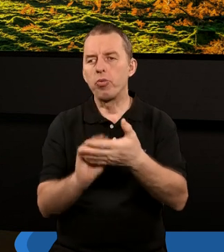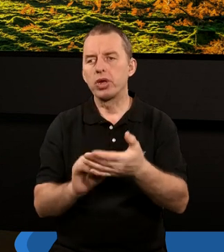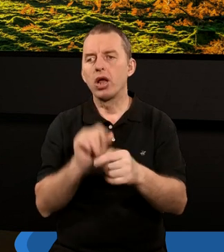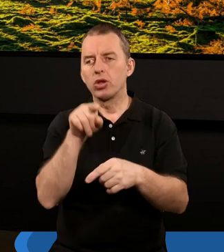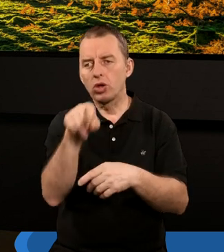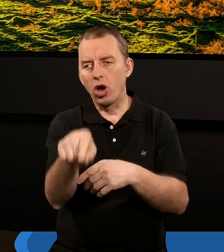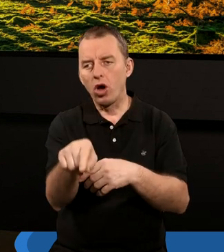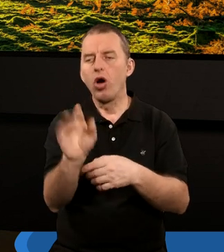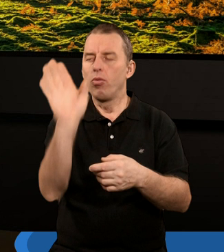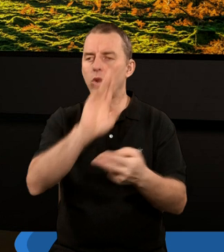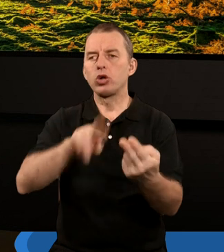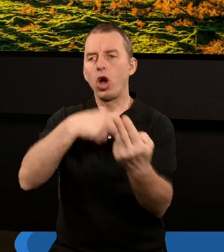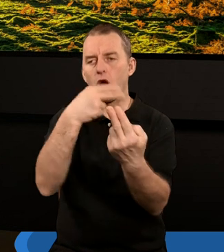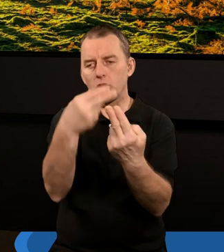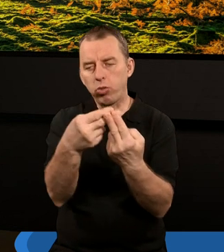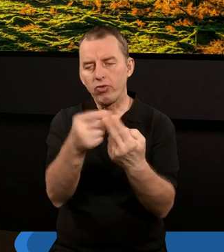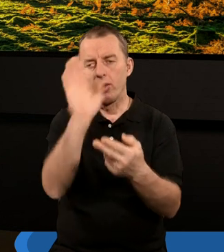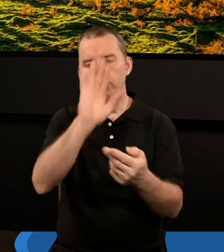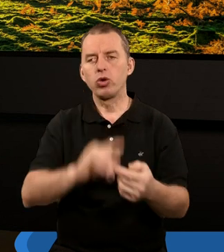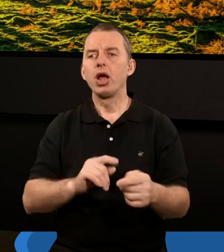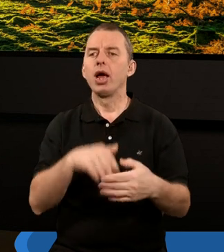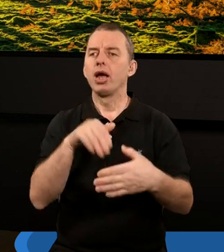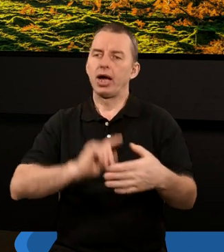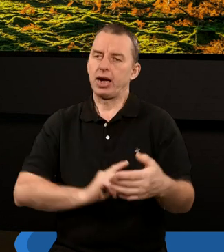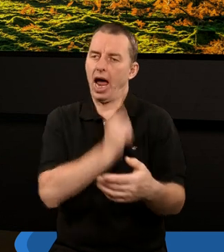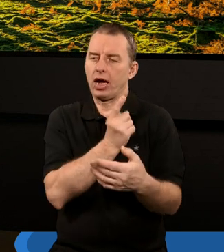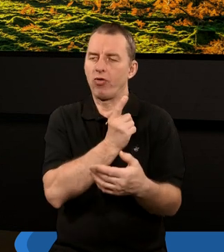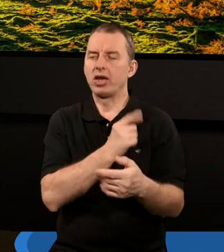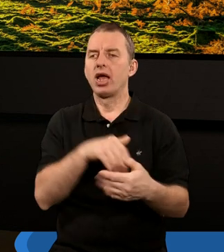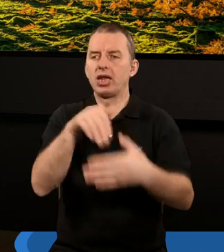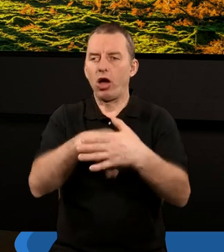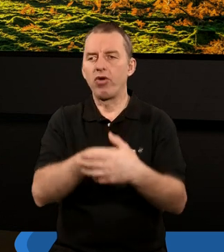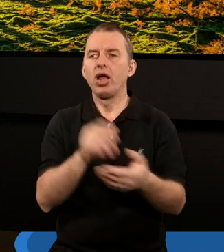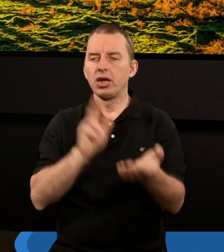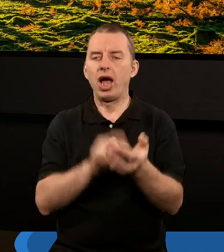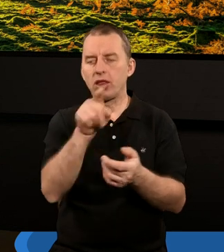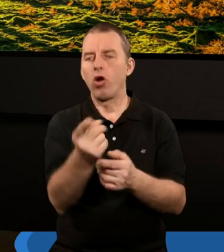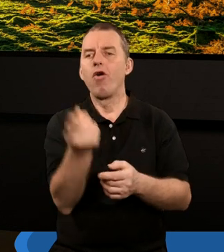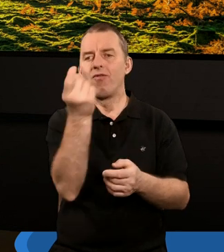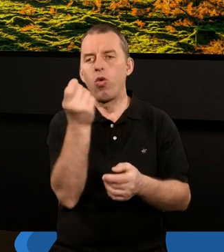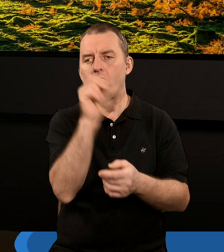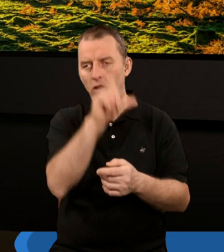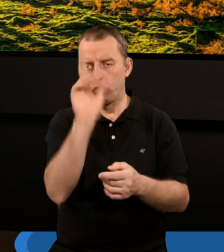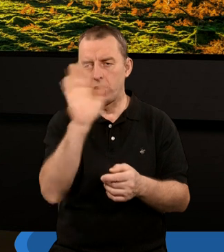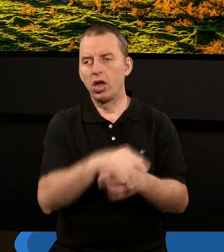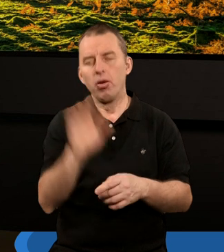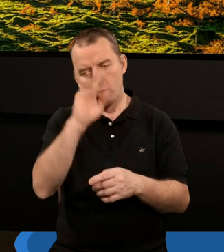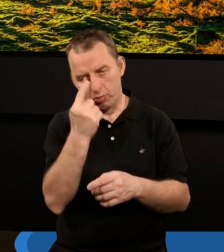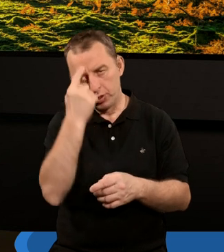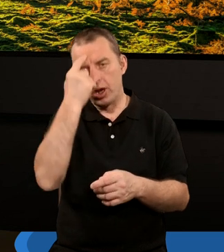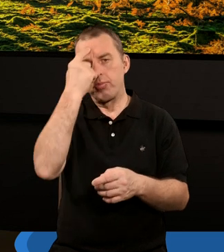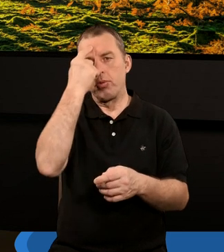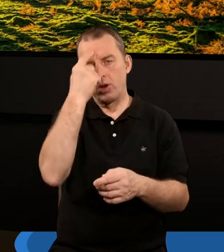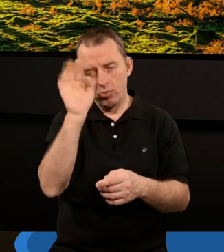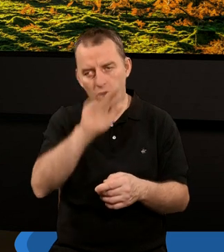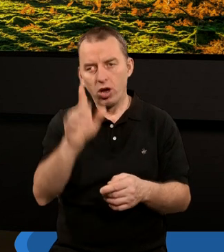jest Boża odpowiedź, to jest Boża reakcja na to wołanie ludu Bożego. Lud Boży przypomniał się